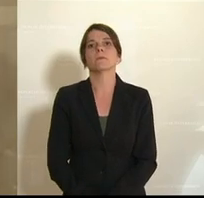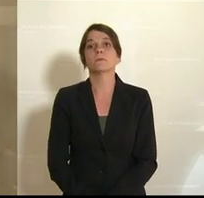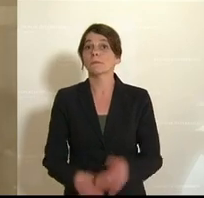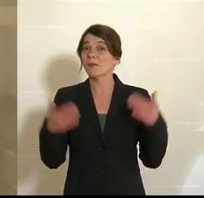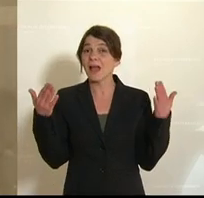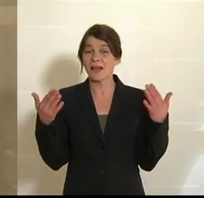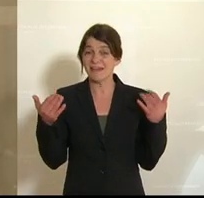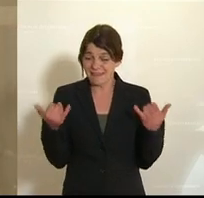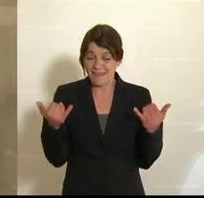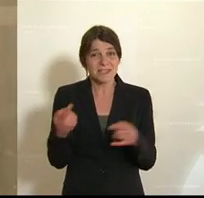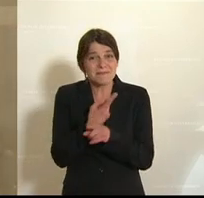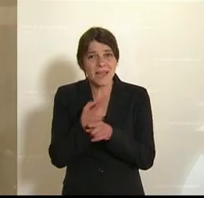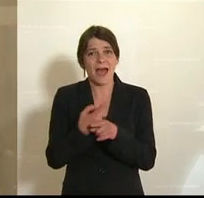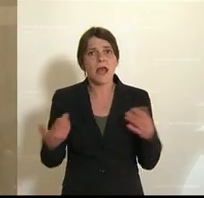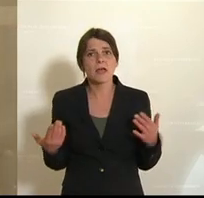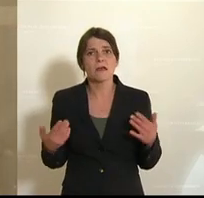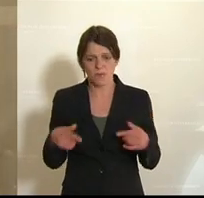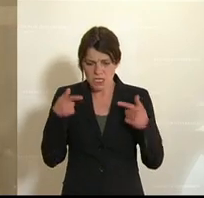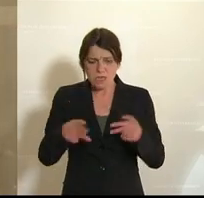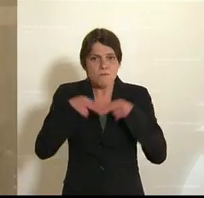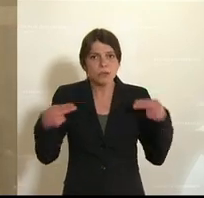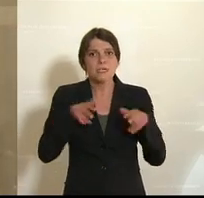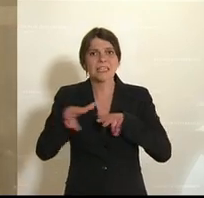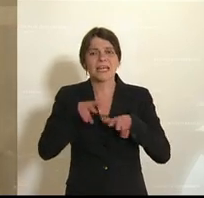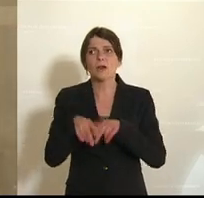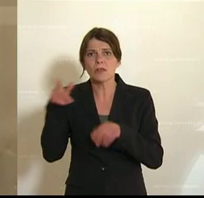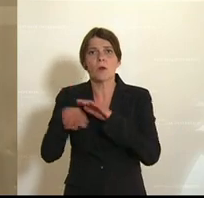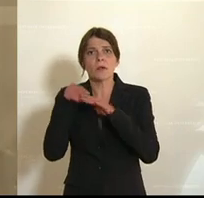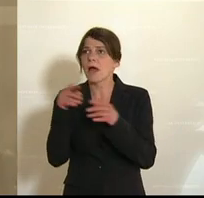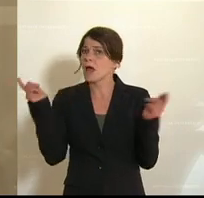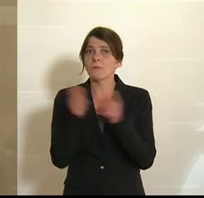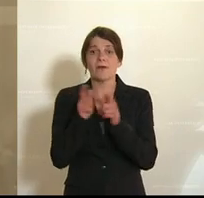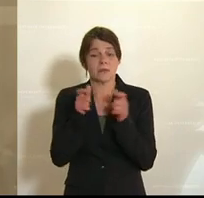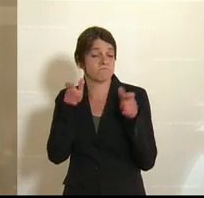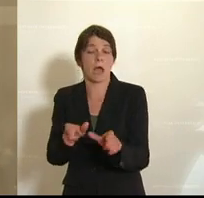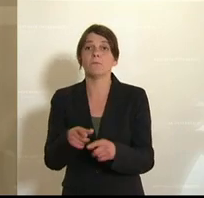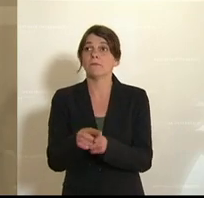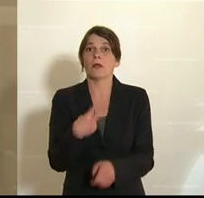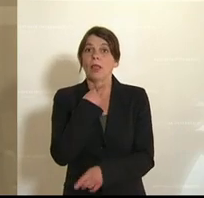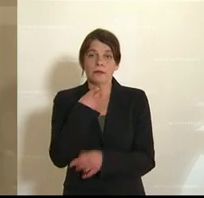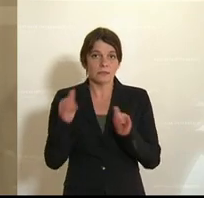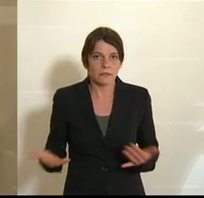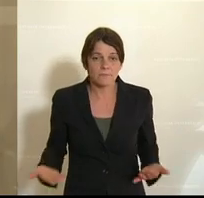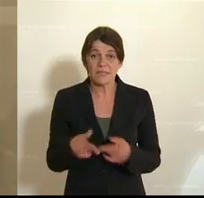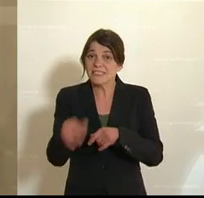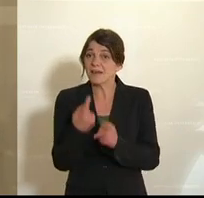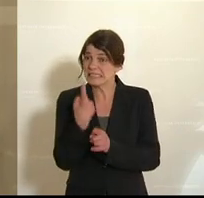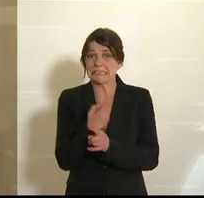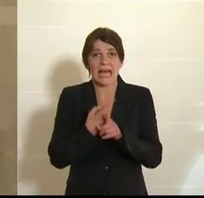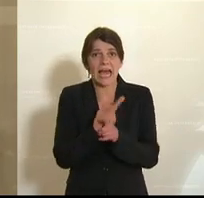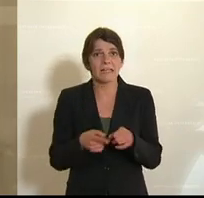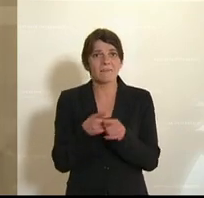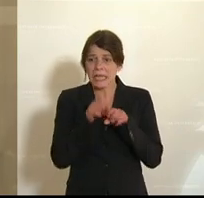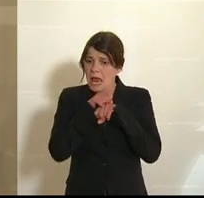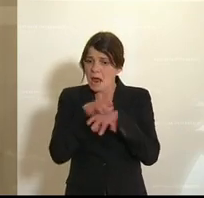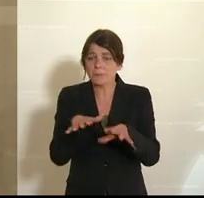In einer Zeit, in der diese Bundesregierung den Unternehmern die Luft zum Atmen genommen hat, in einer Zeit, wo man das